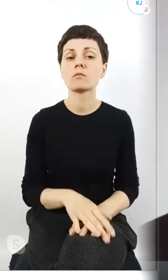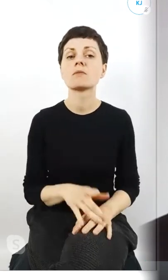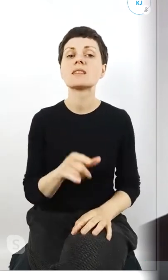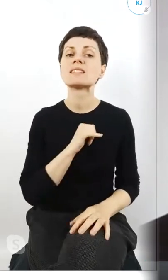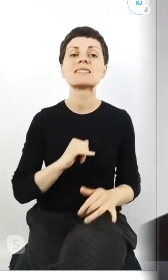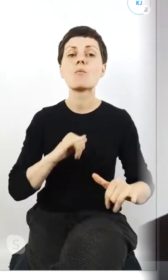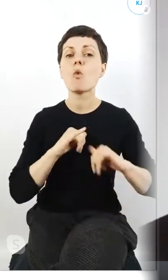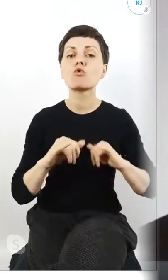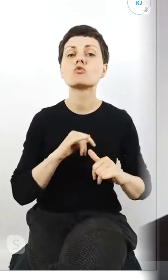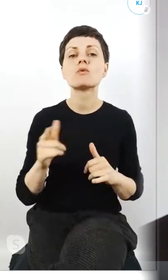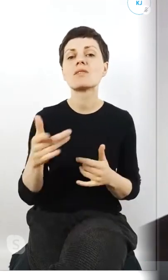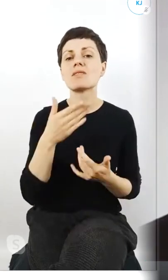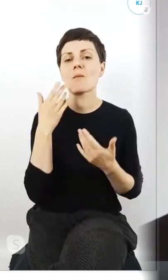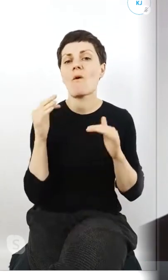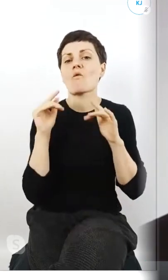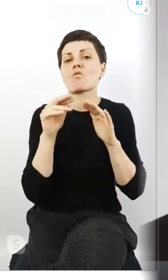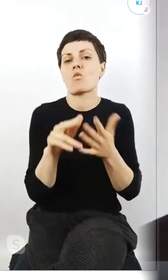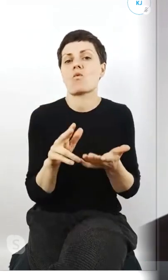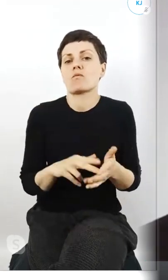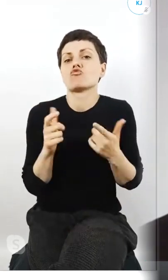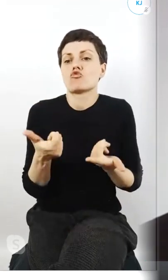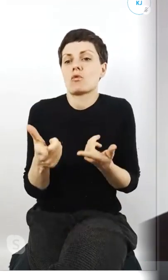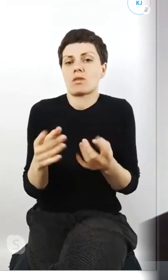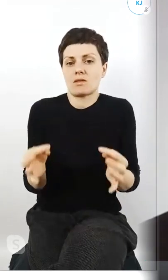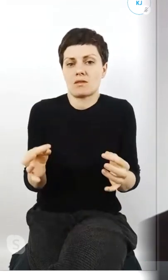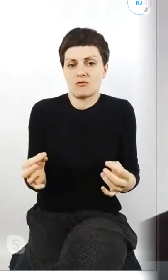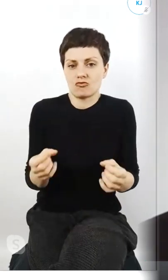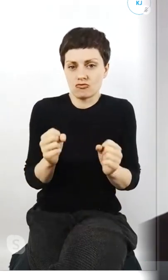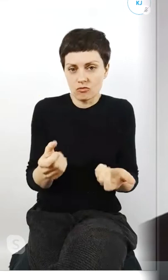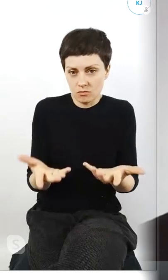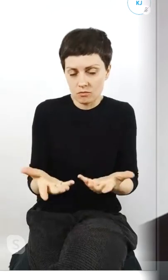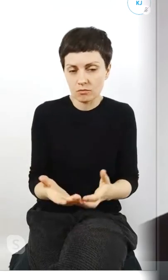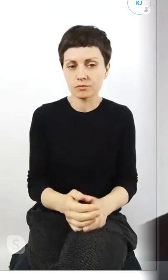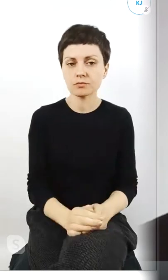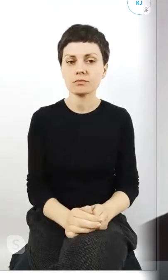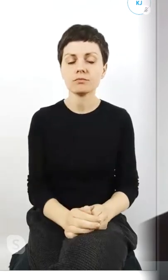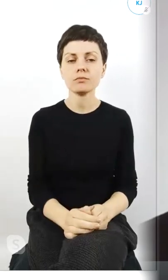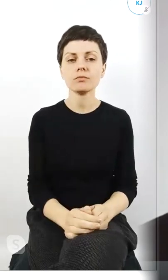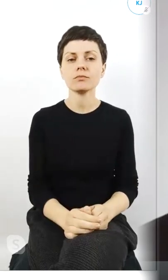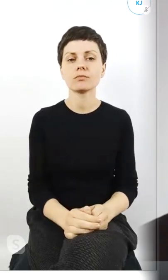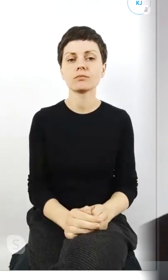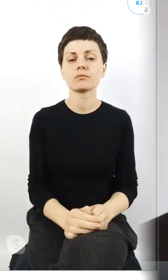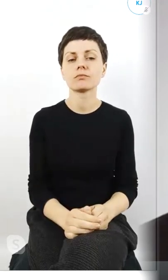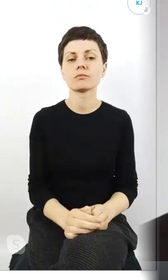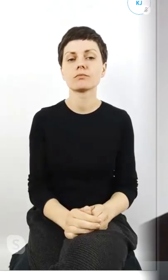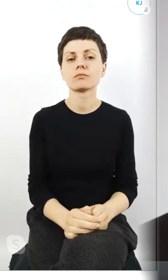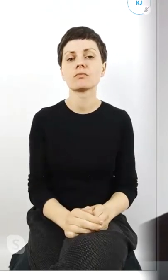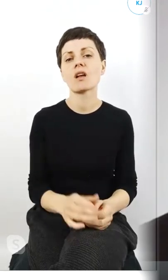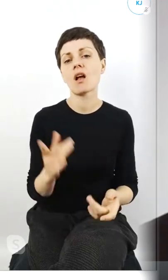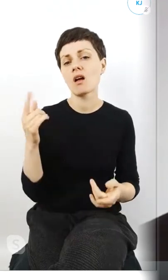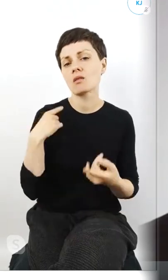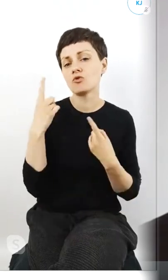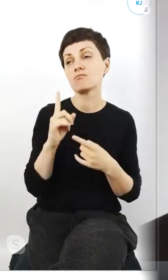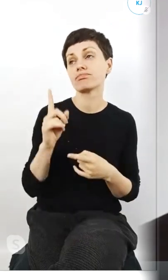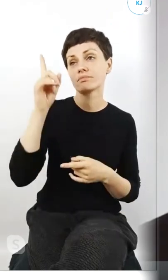zbytnio nie ma wpływu na to, co się dzieje. Myślę, że to właśnie centralnie jest planowane,